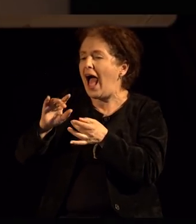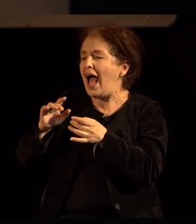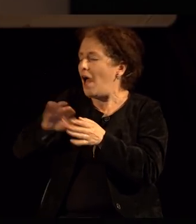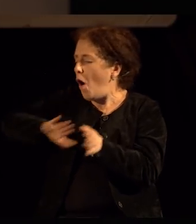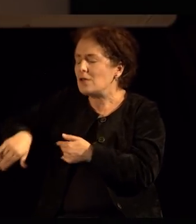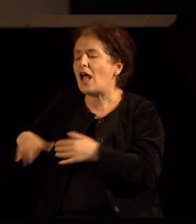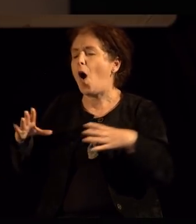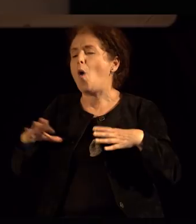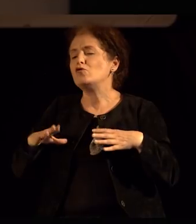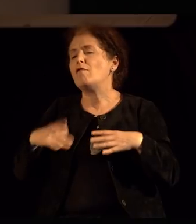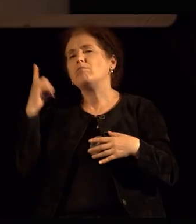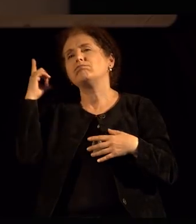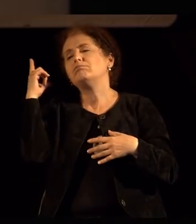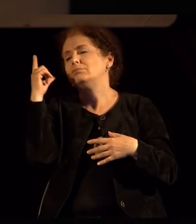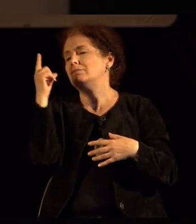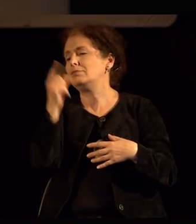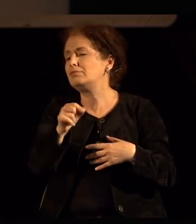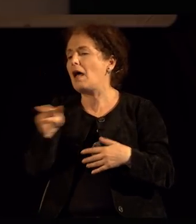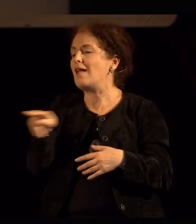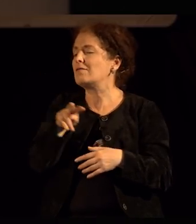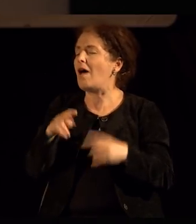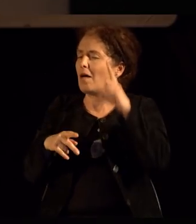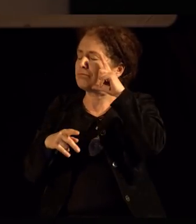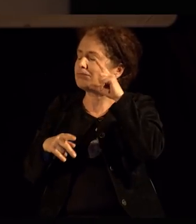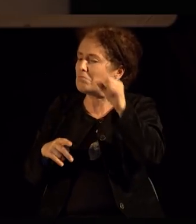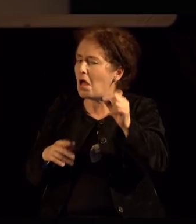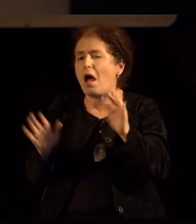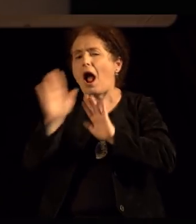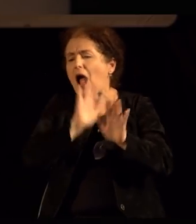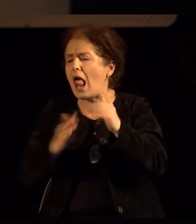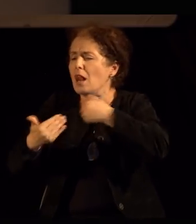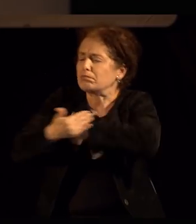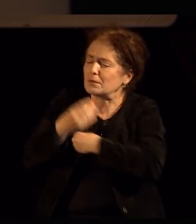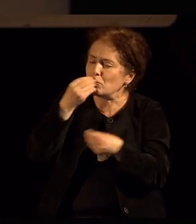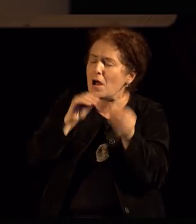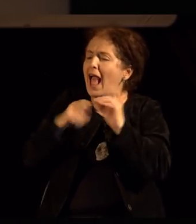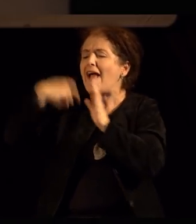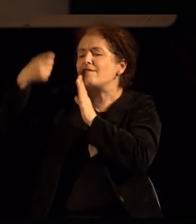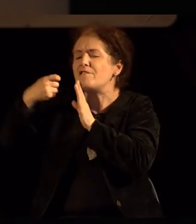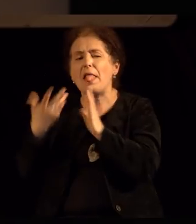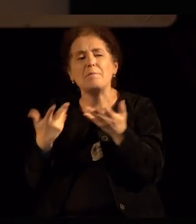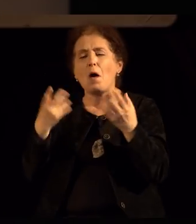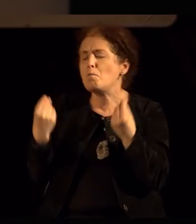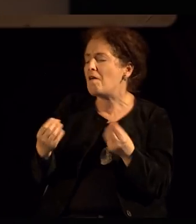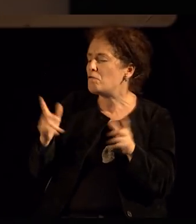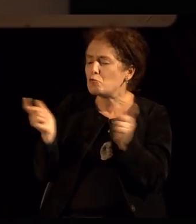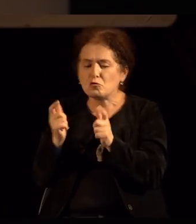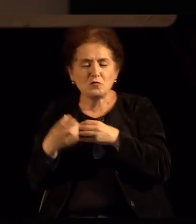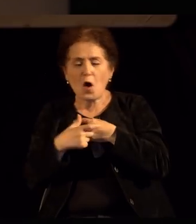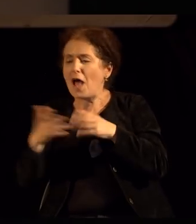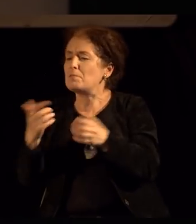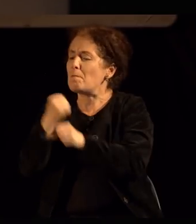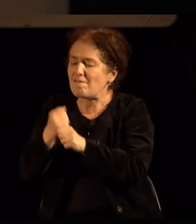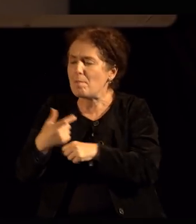уживање. А сексуалниот однос да дојде на крајот, као филинг, и тогаш да се